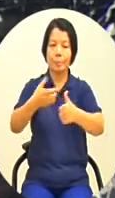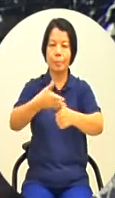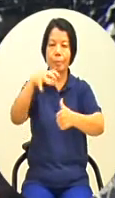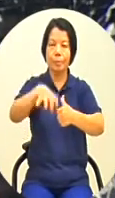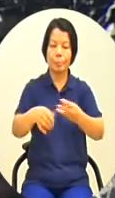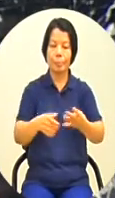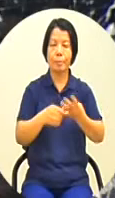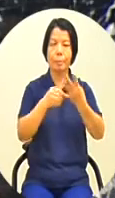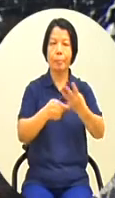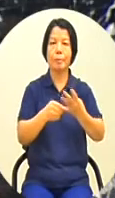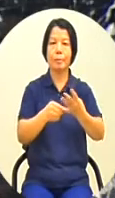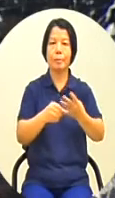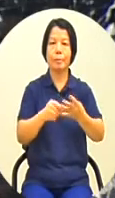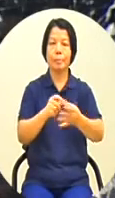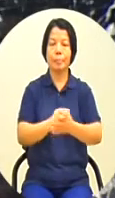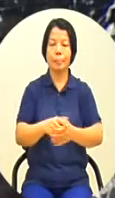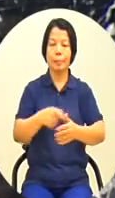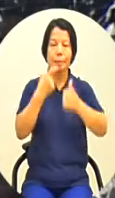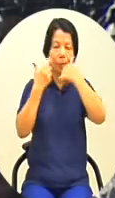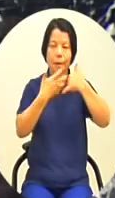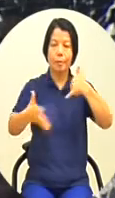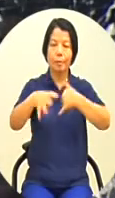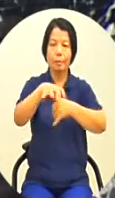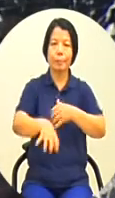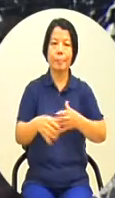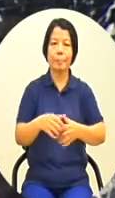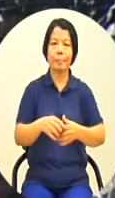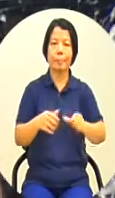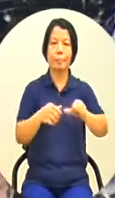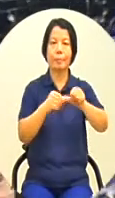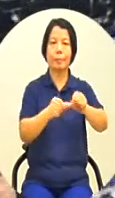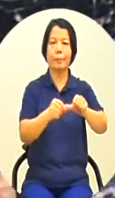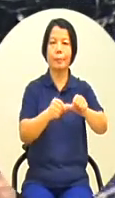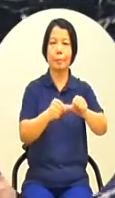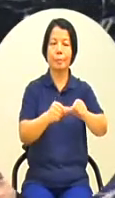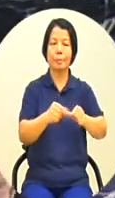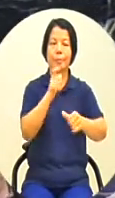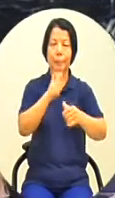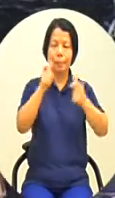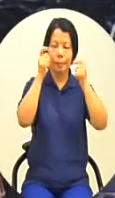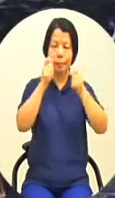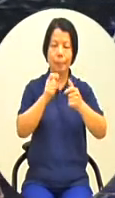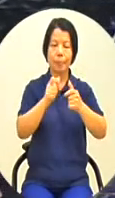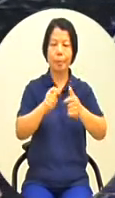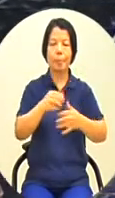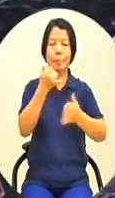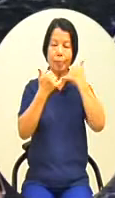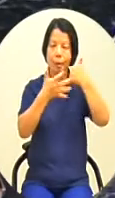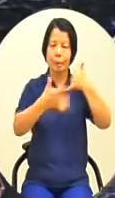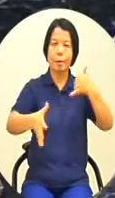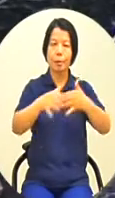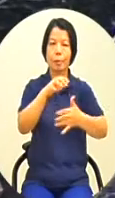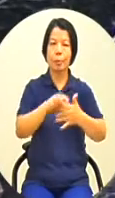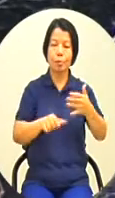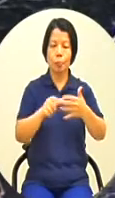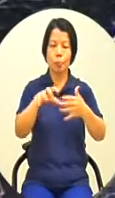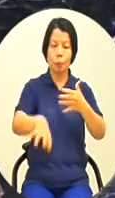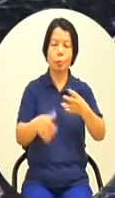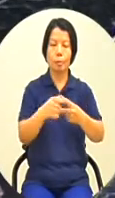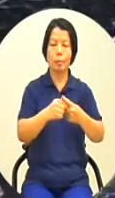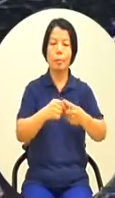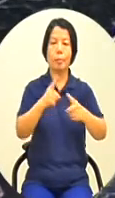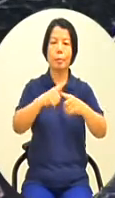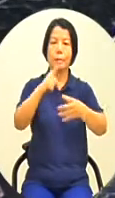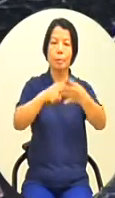4案是高雄市政府海洋局第5案也是高雄市政府海洋局第6案高雄市政府人事處